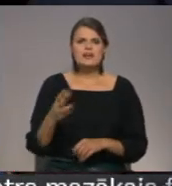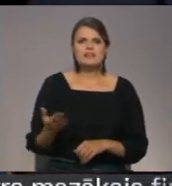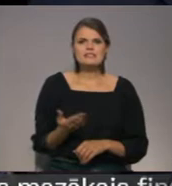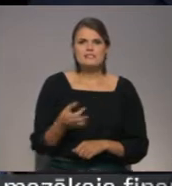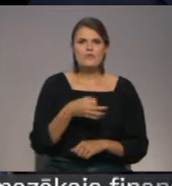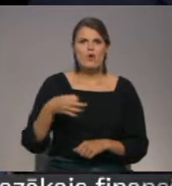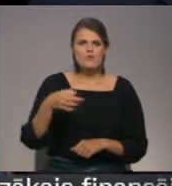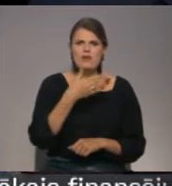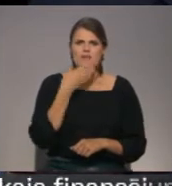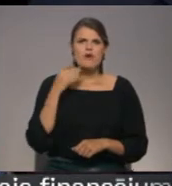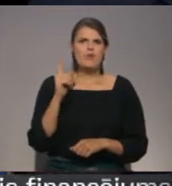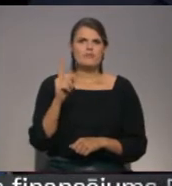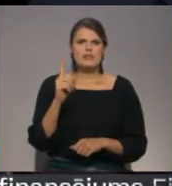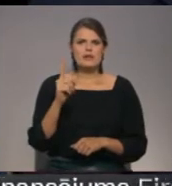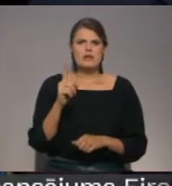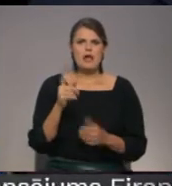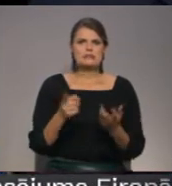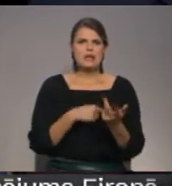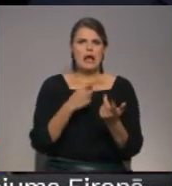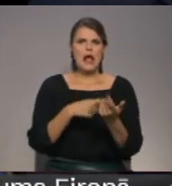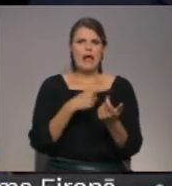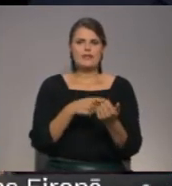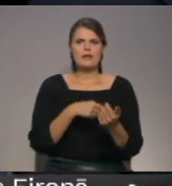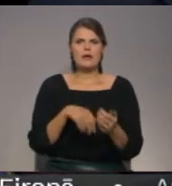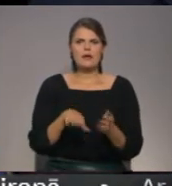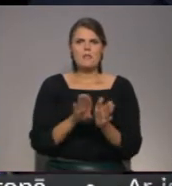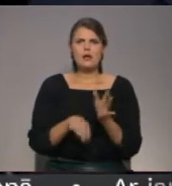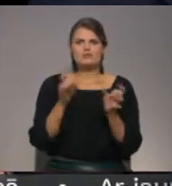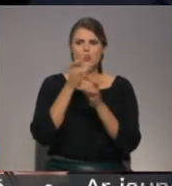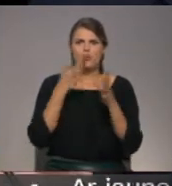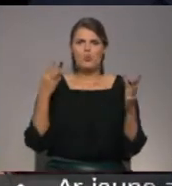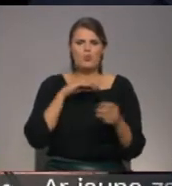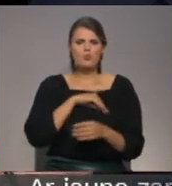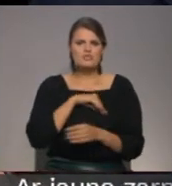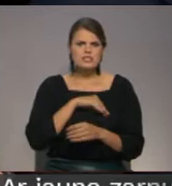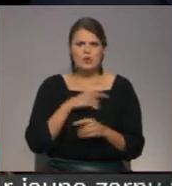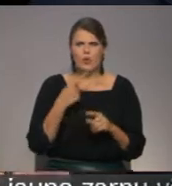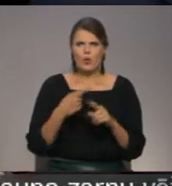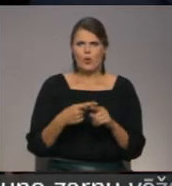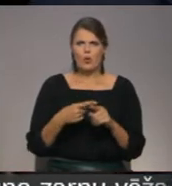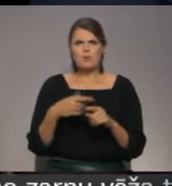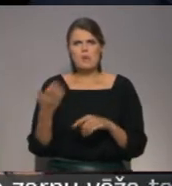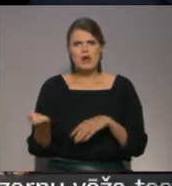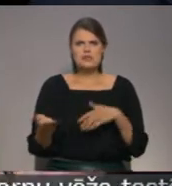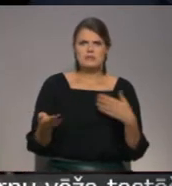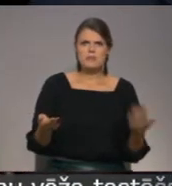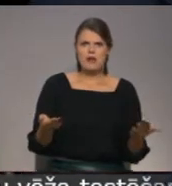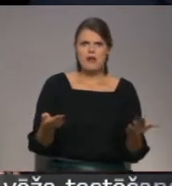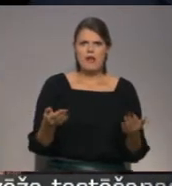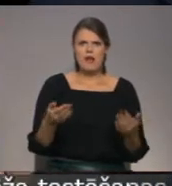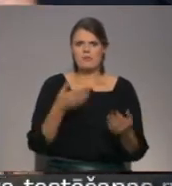tikai ekonomiskas vienības. Bez kultūras identitātes un to pa kreisi, pa labi,